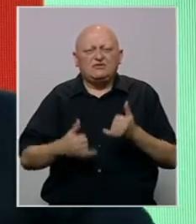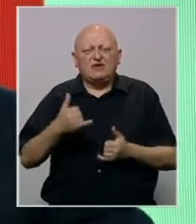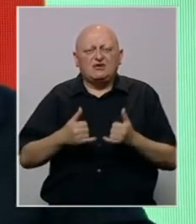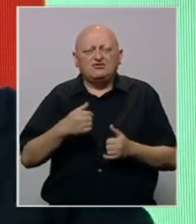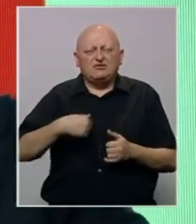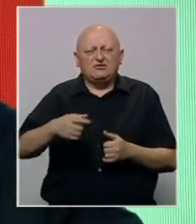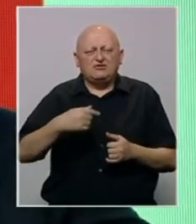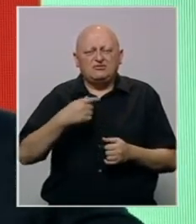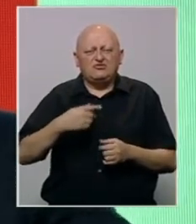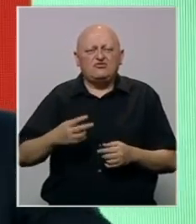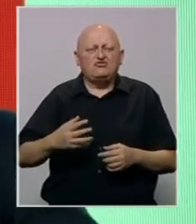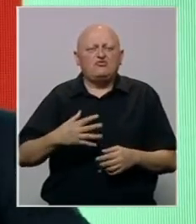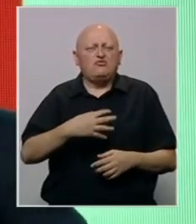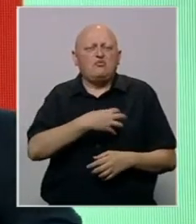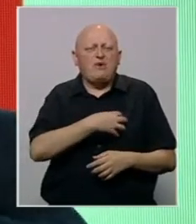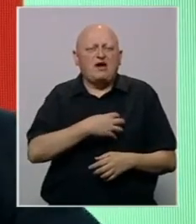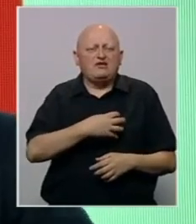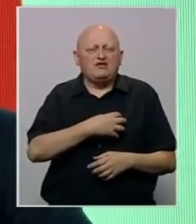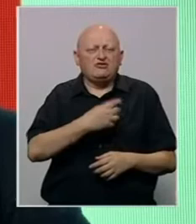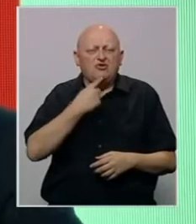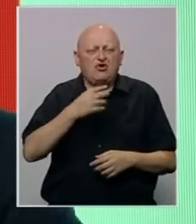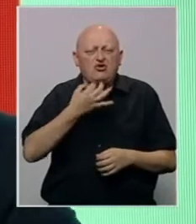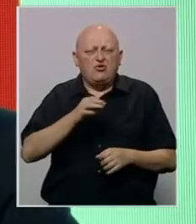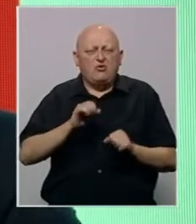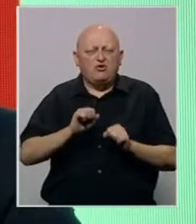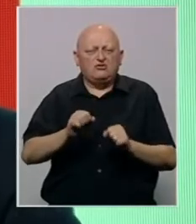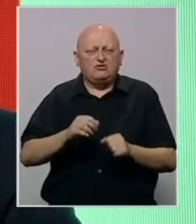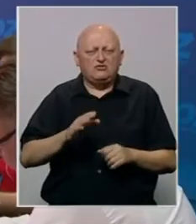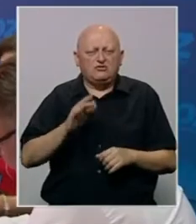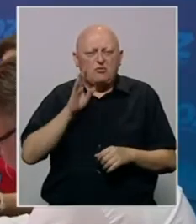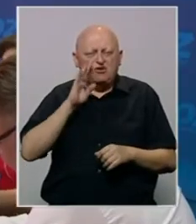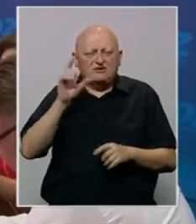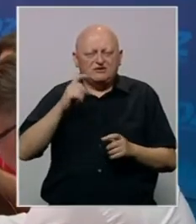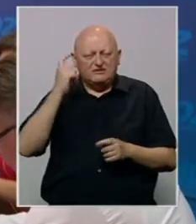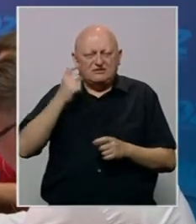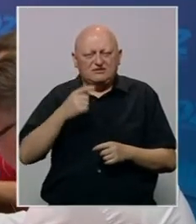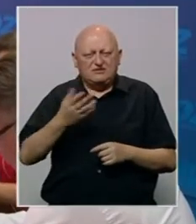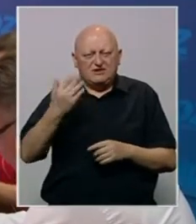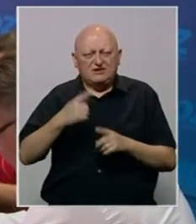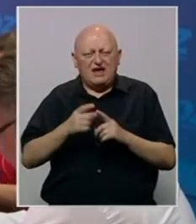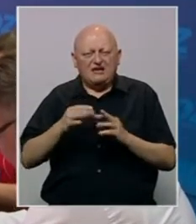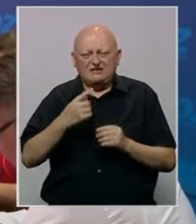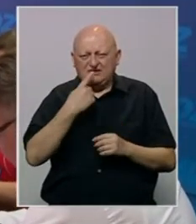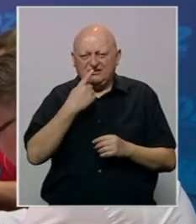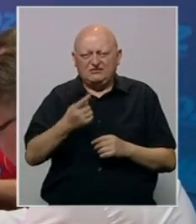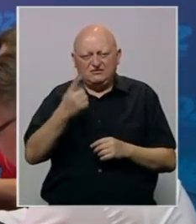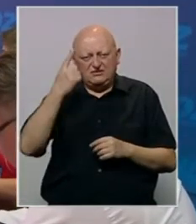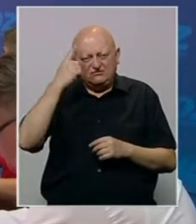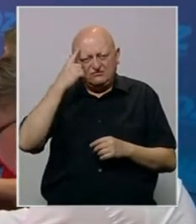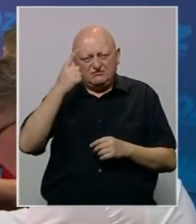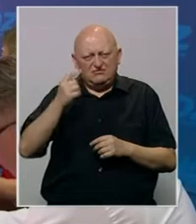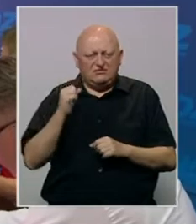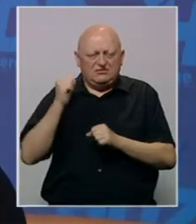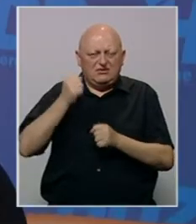u patriotizmu u tome ko to bolje odbija pro-bosanske stranke. Ranije su iz HDZ-a BiH kazali da smatraju da